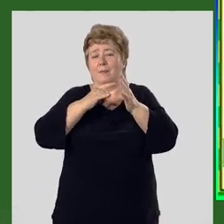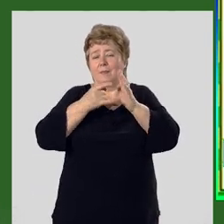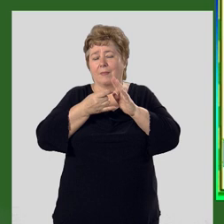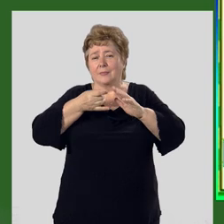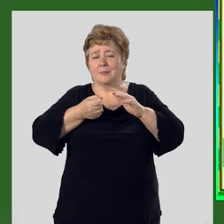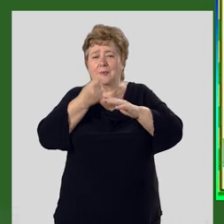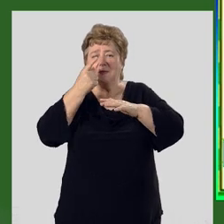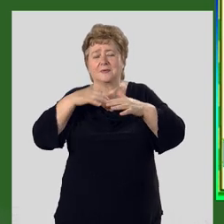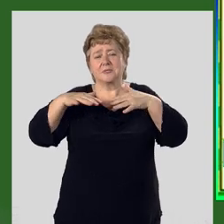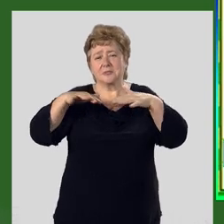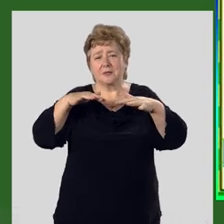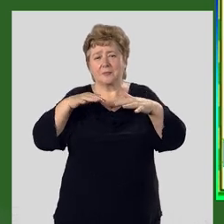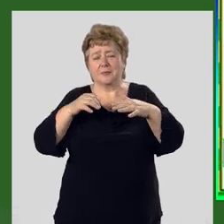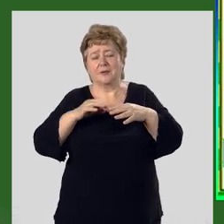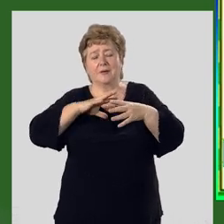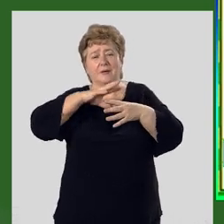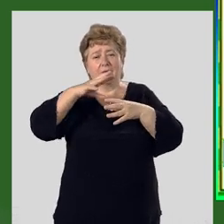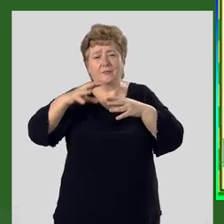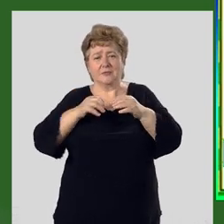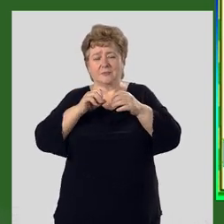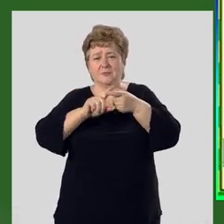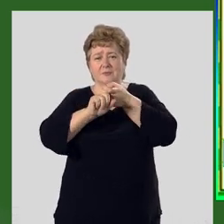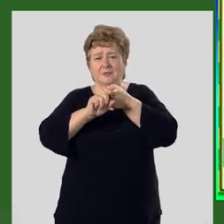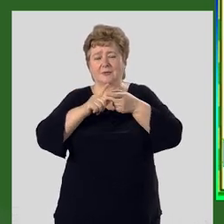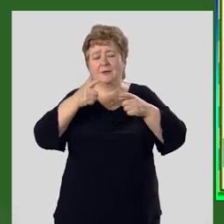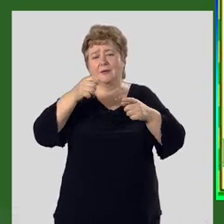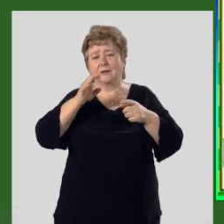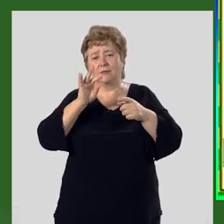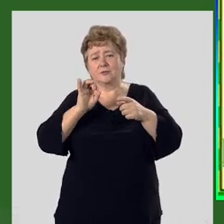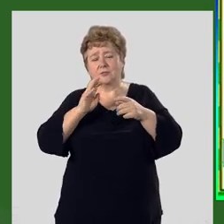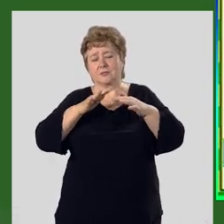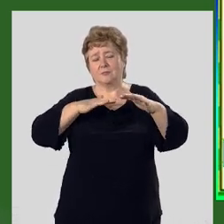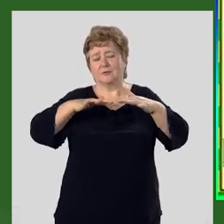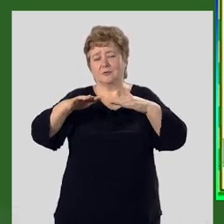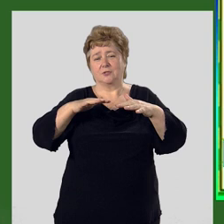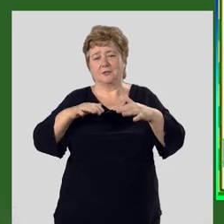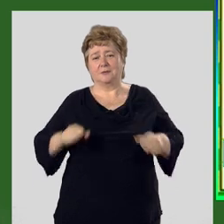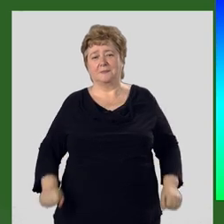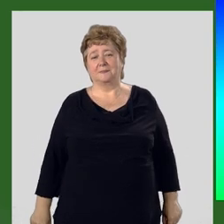проявился слабее и в основном связан с Герцинским движением.